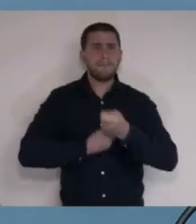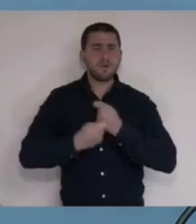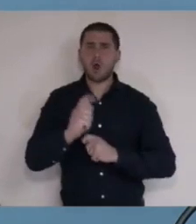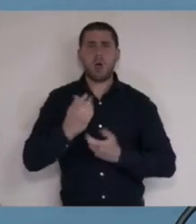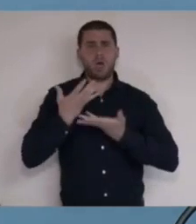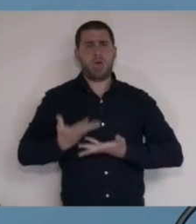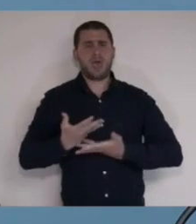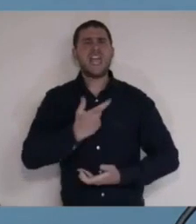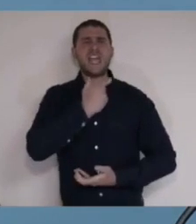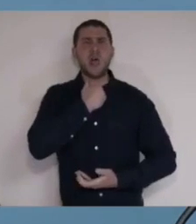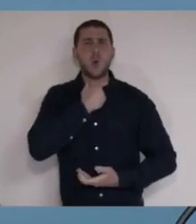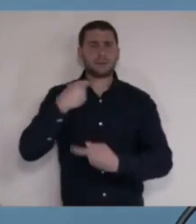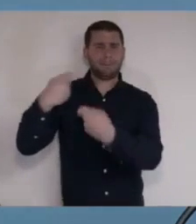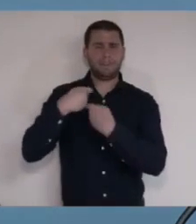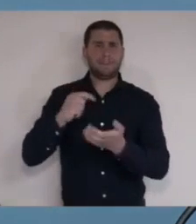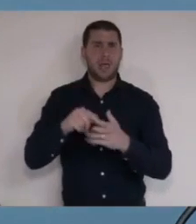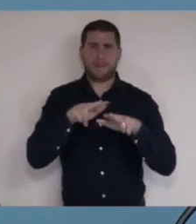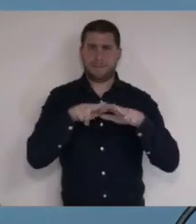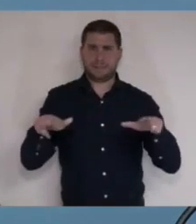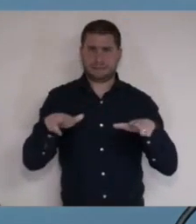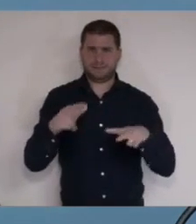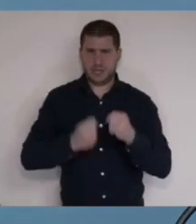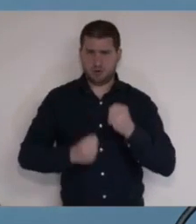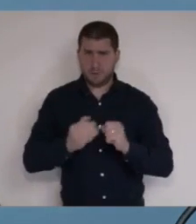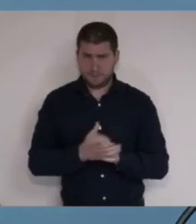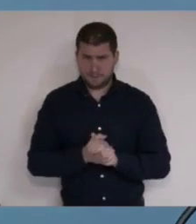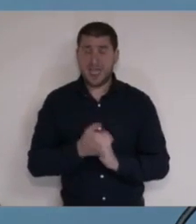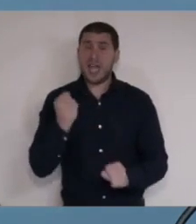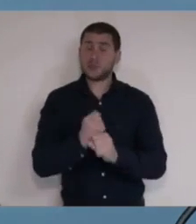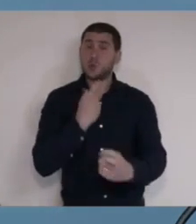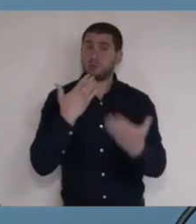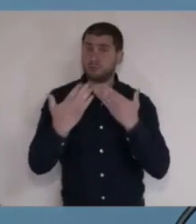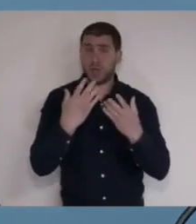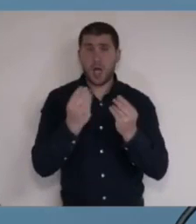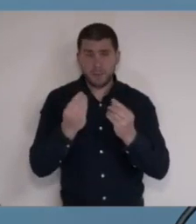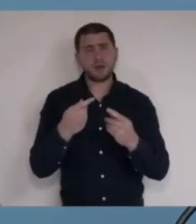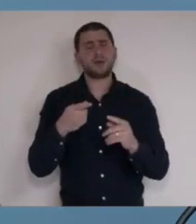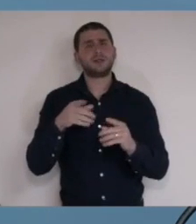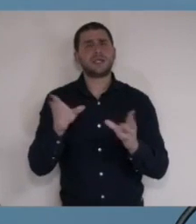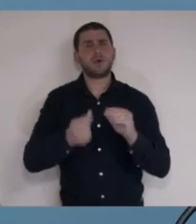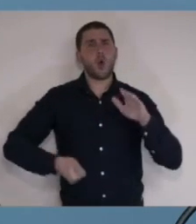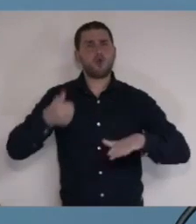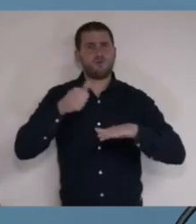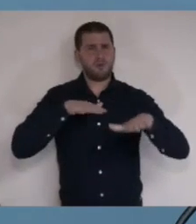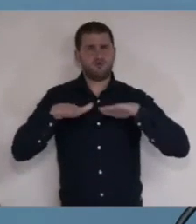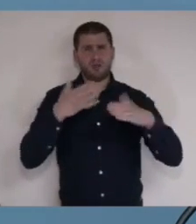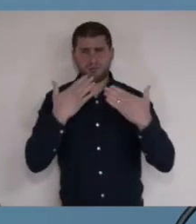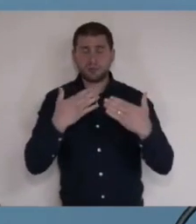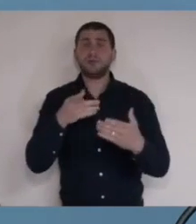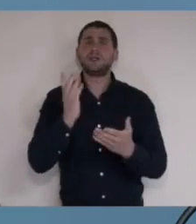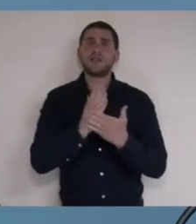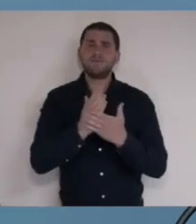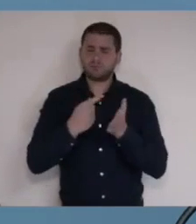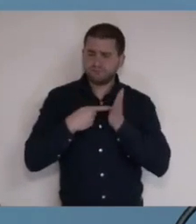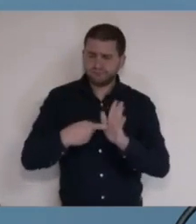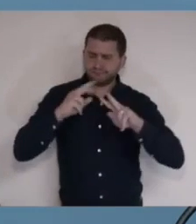מהאילוצים שנכפו עליו בגלל המצב. קיימנו דיונים רבים ומעמיקים ברשות ראש הממשלה, בהם